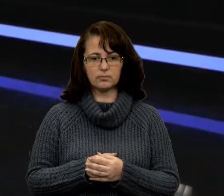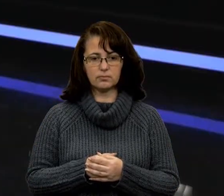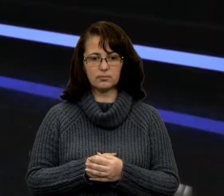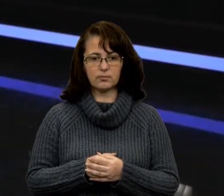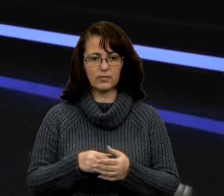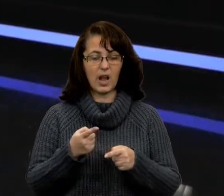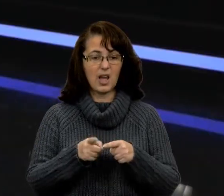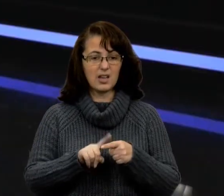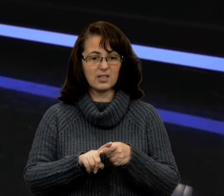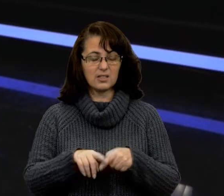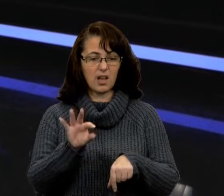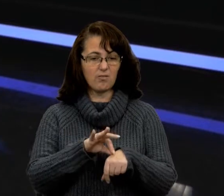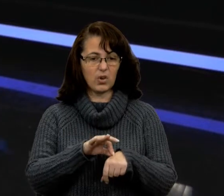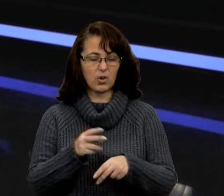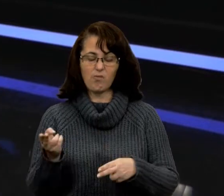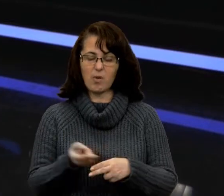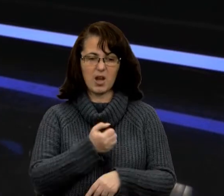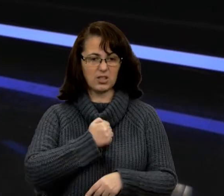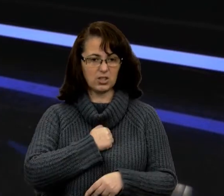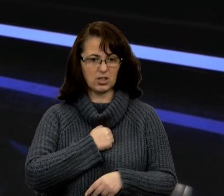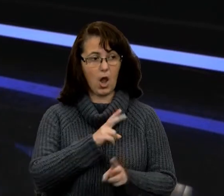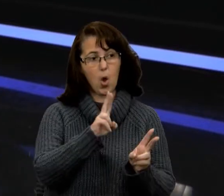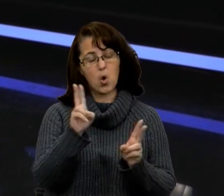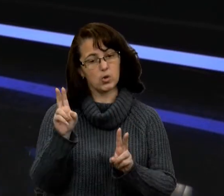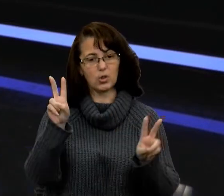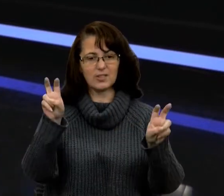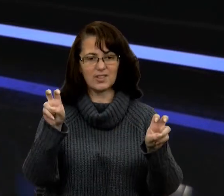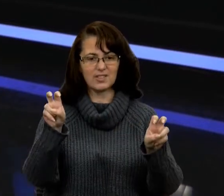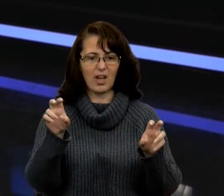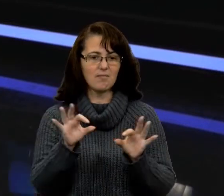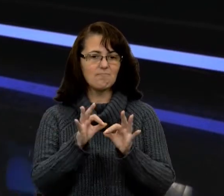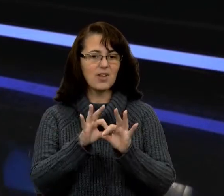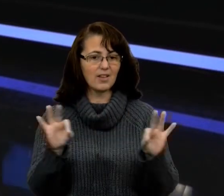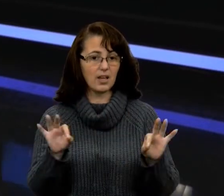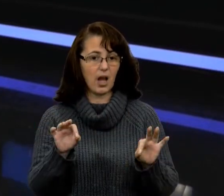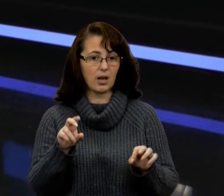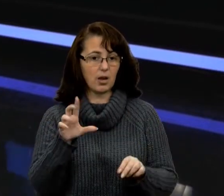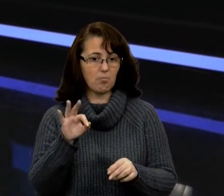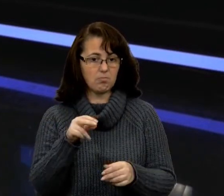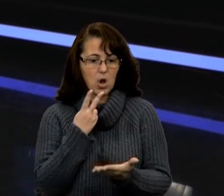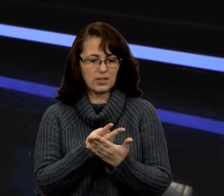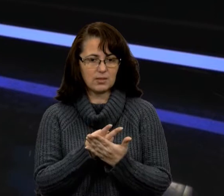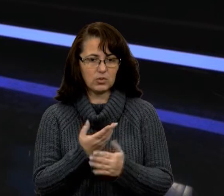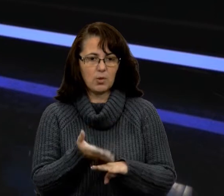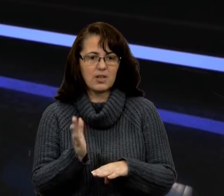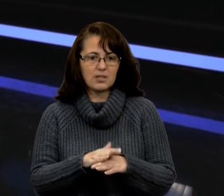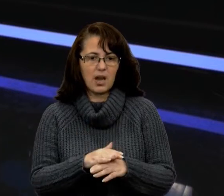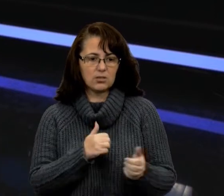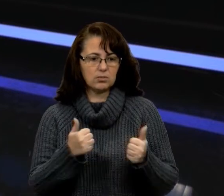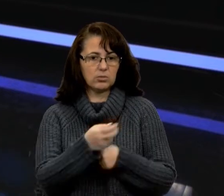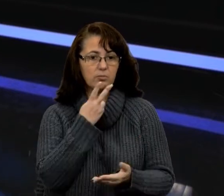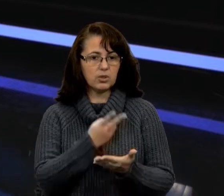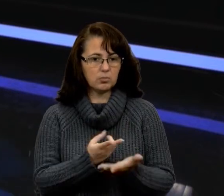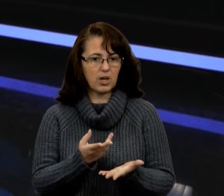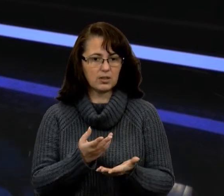Цей вірус безжальний. Дехто навіть називає його ідеальним, бо ж симптоми складно передбачити, та й те, чи